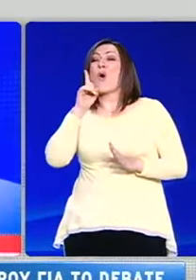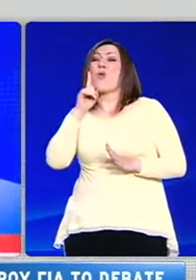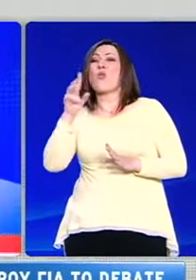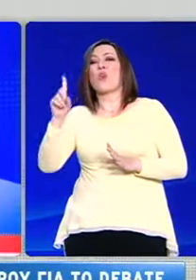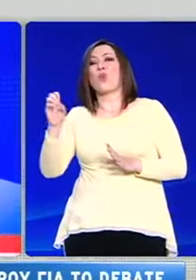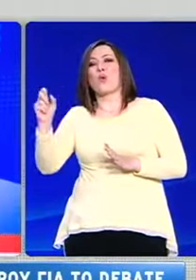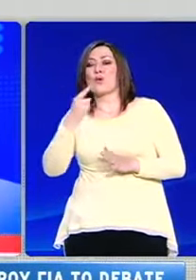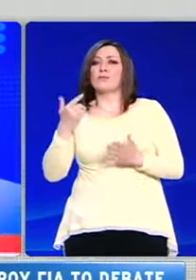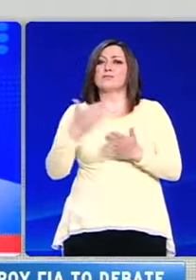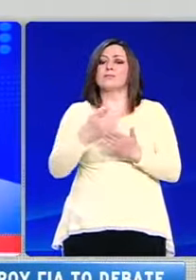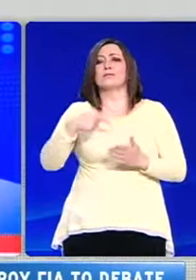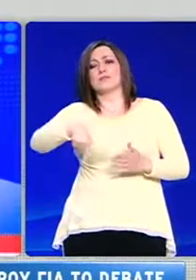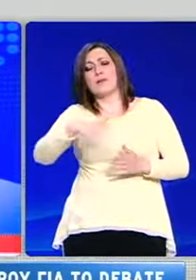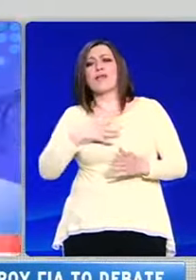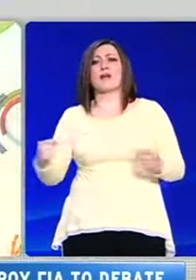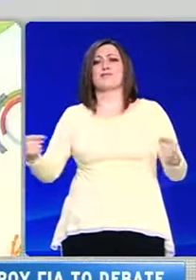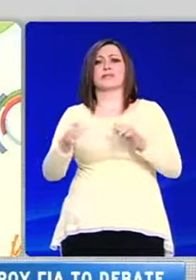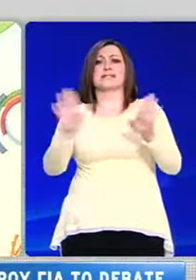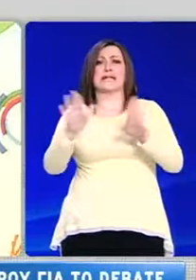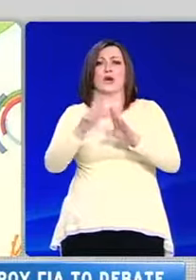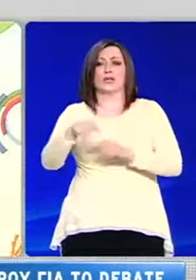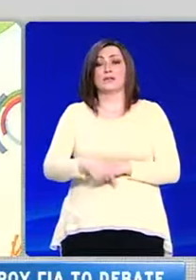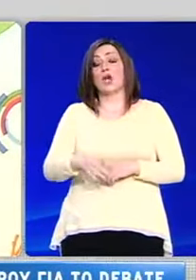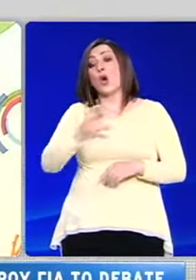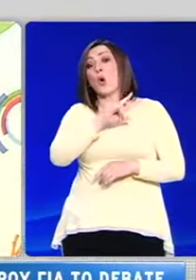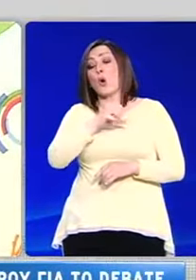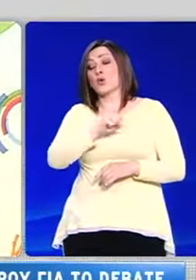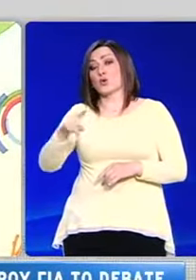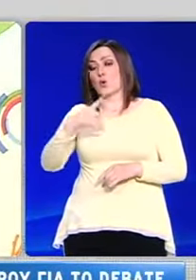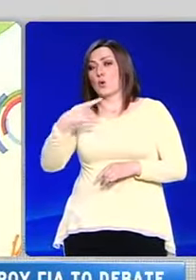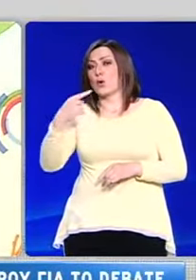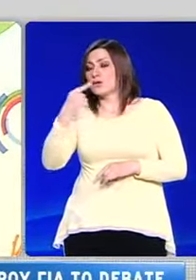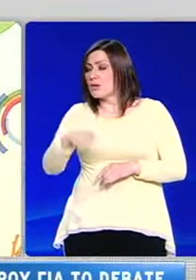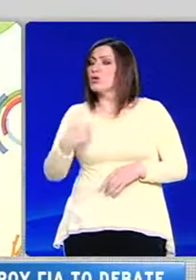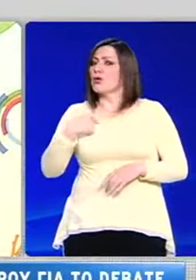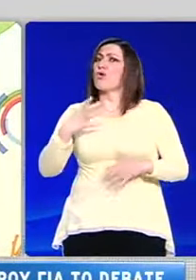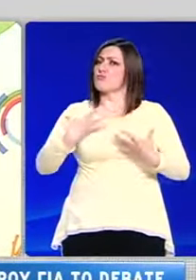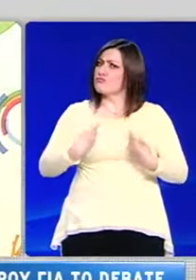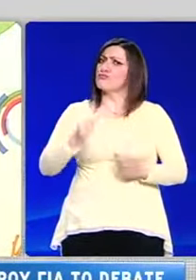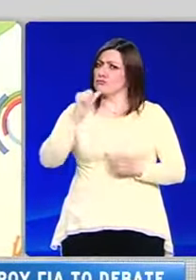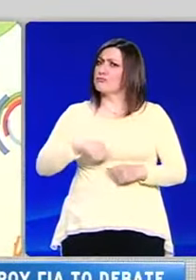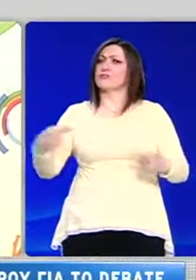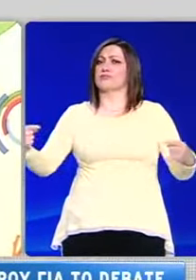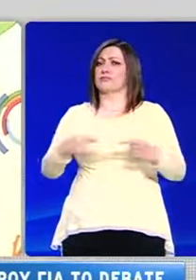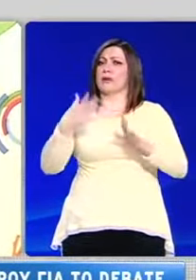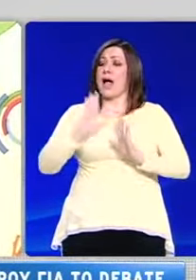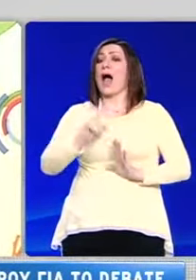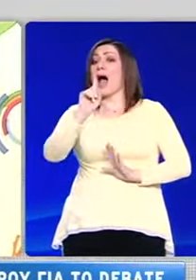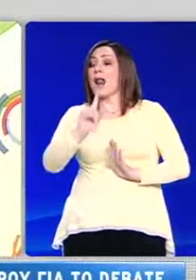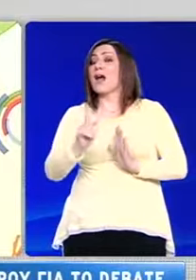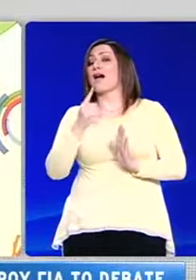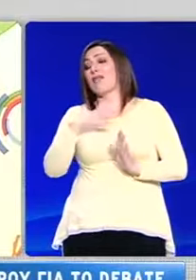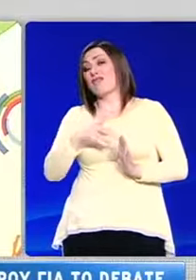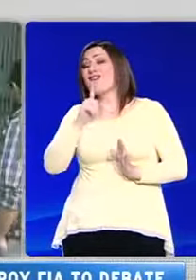Δούρου για τη Μπέιτ. Ο κ. Γουρός απάντησε ότι ευχαρίστως θα συμμετείχε σε τηλεμαχία με την κ. Δούρου υπό την προϋπόθεση